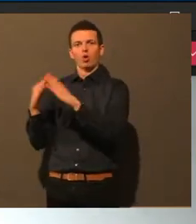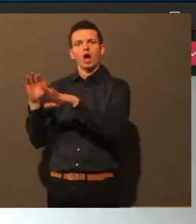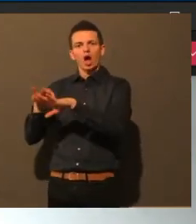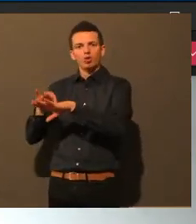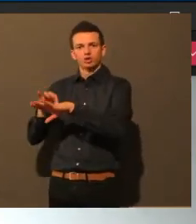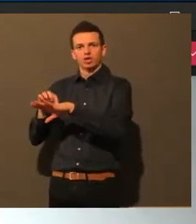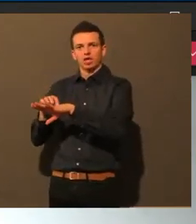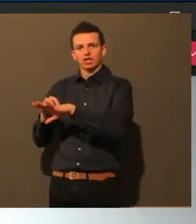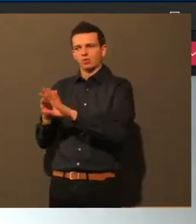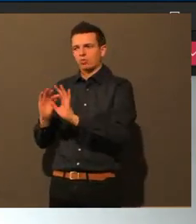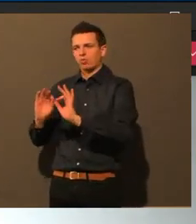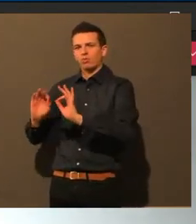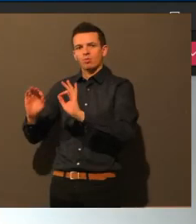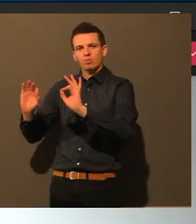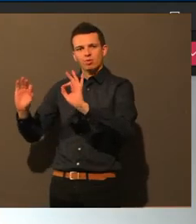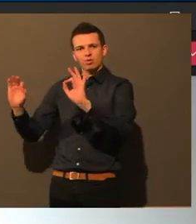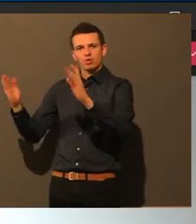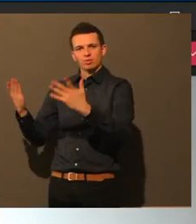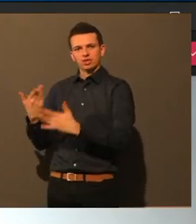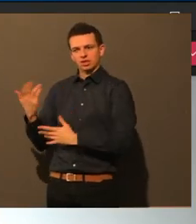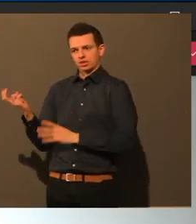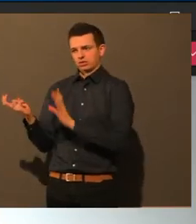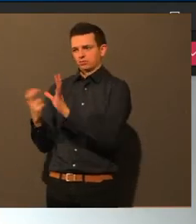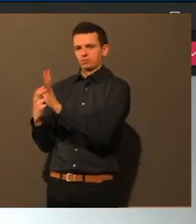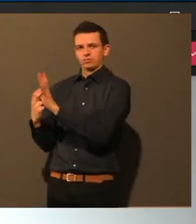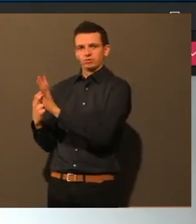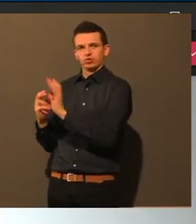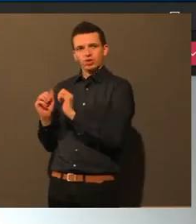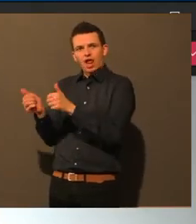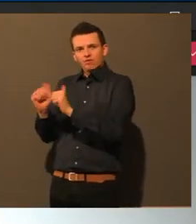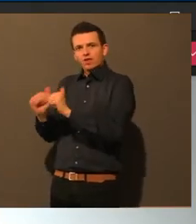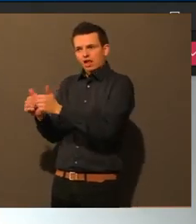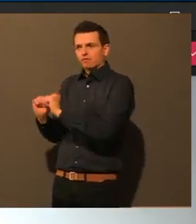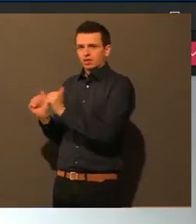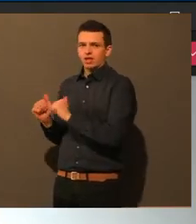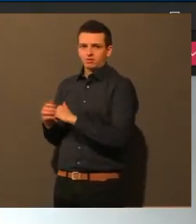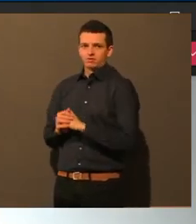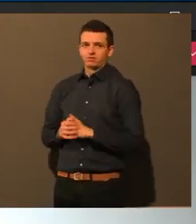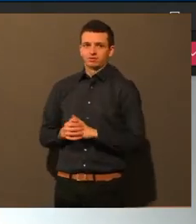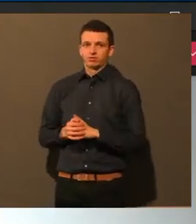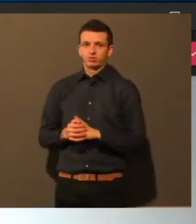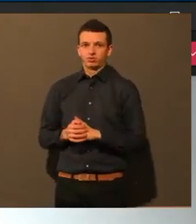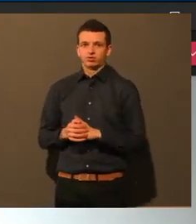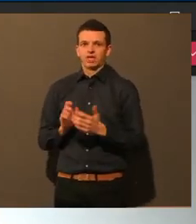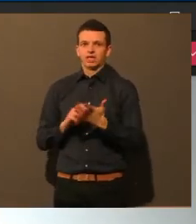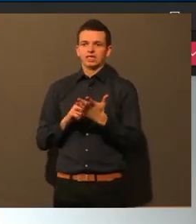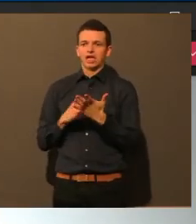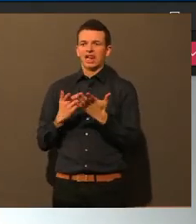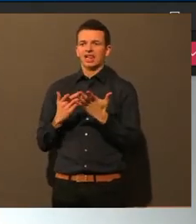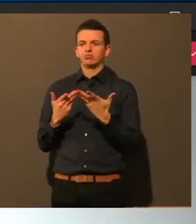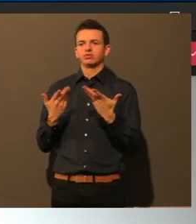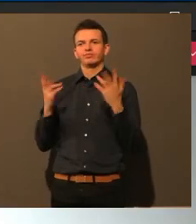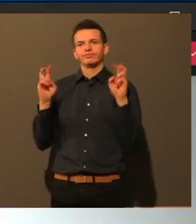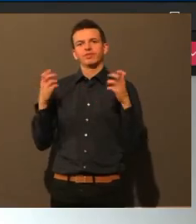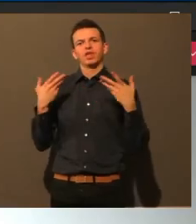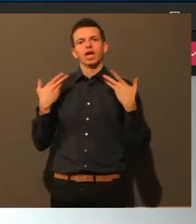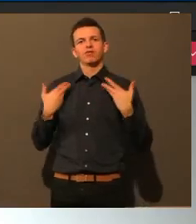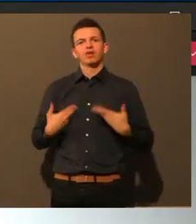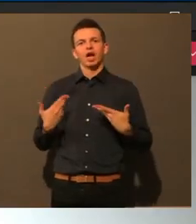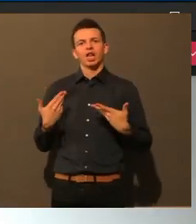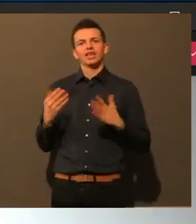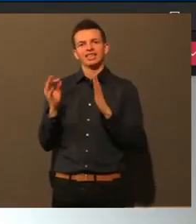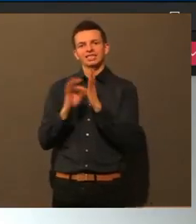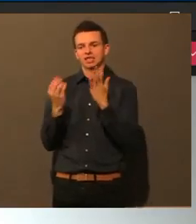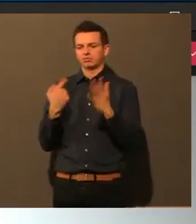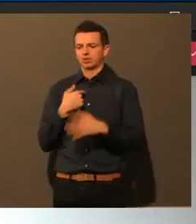sehr erfreulich, was man dazu Verhaltenstipps und so weiter aktuell sagen kann. Wissenschaftliche Grundlage gibt es